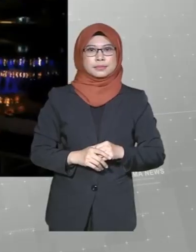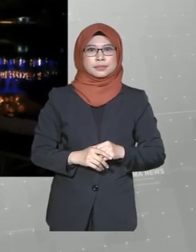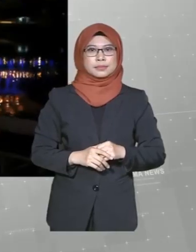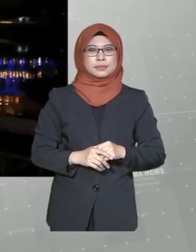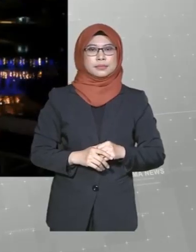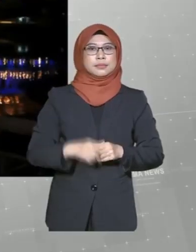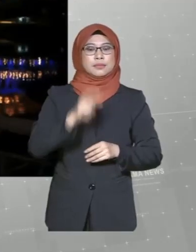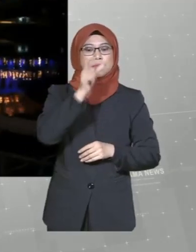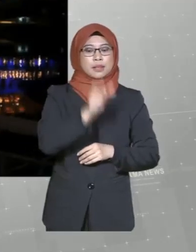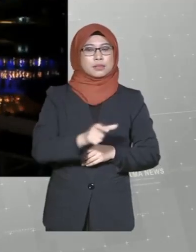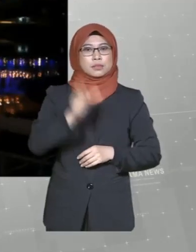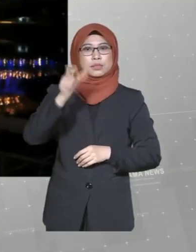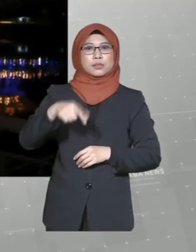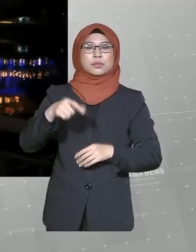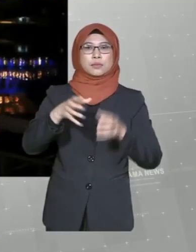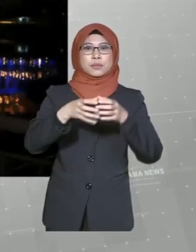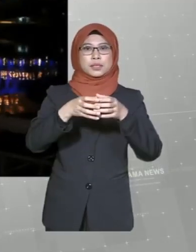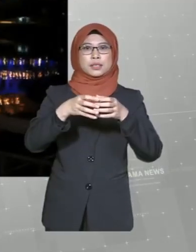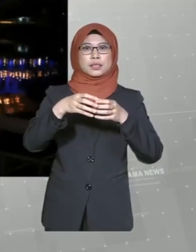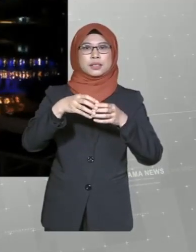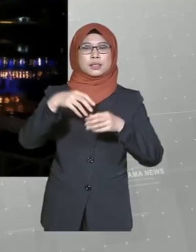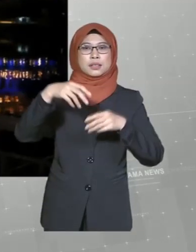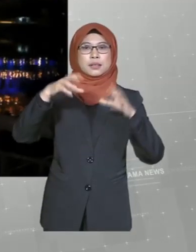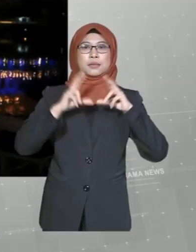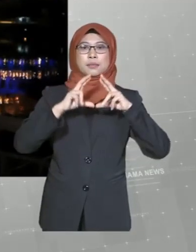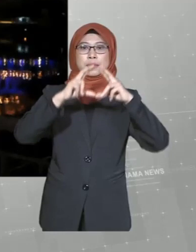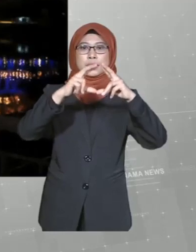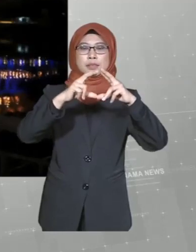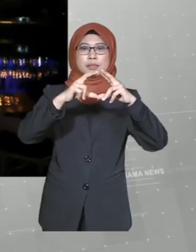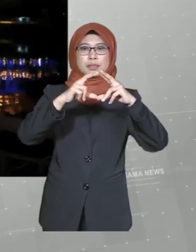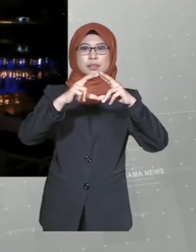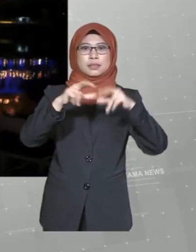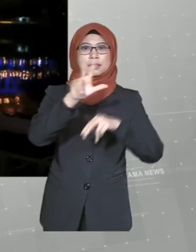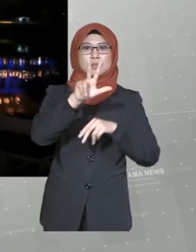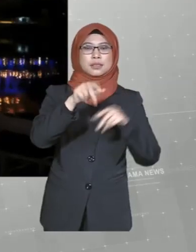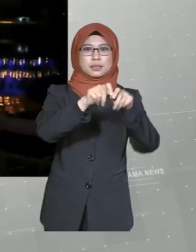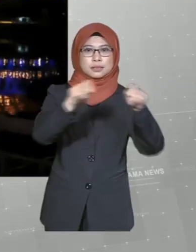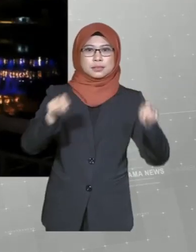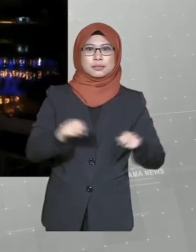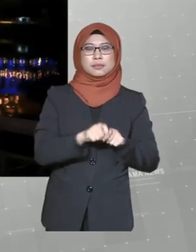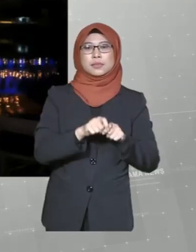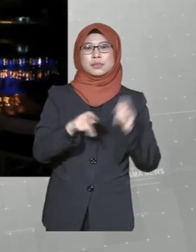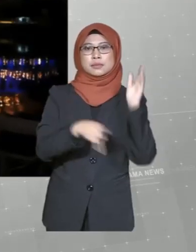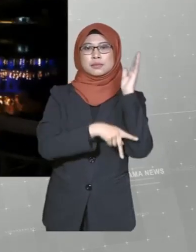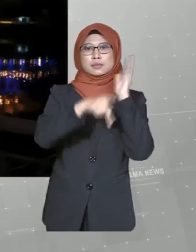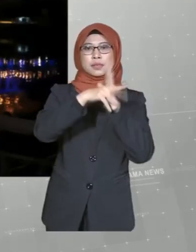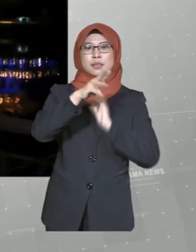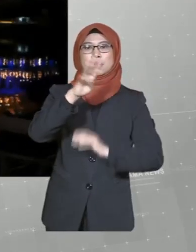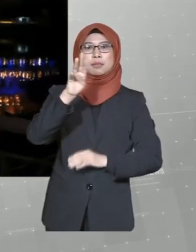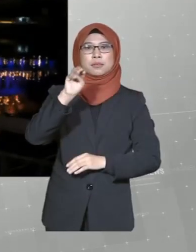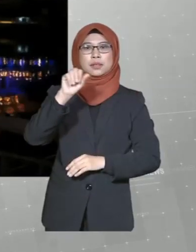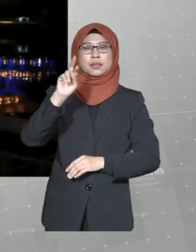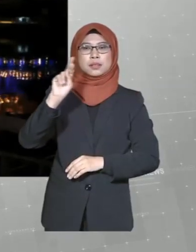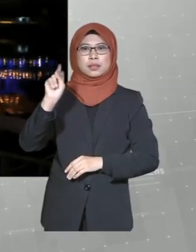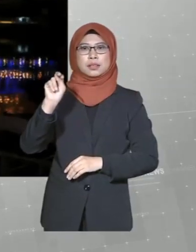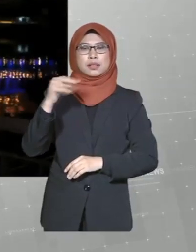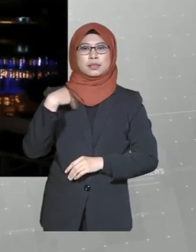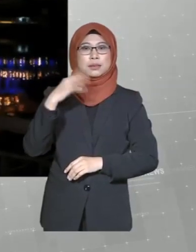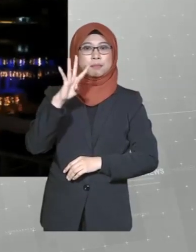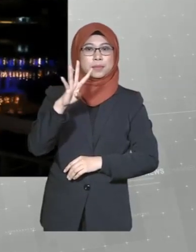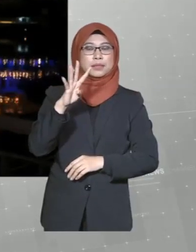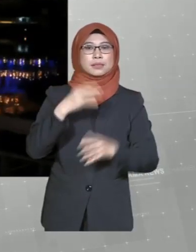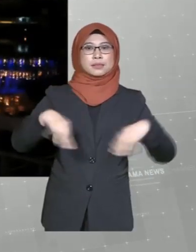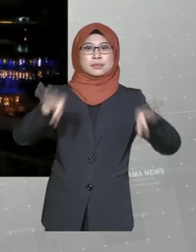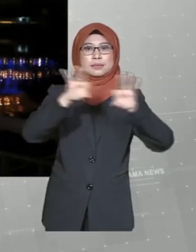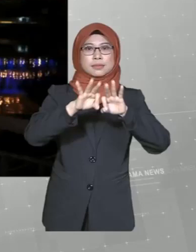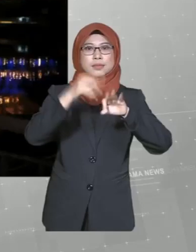Calon-calon Parti Keadilan Rakyat atau PKR di 3 Dun di bawah Parlimen Baram menggariskan 4 perkara